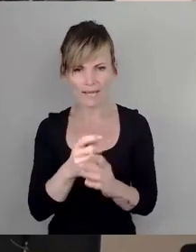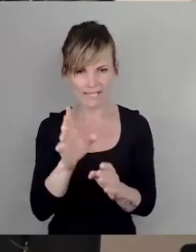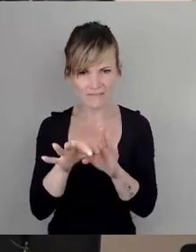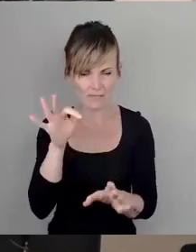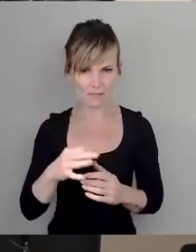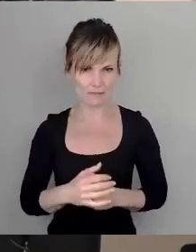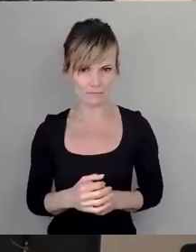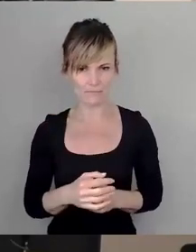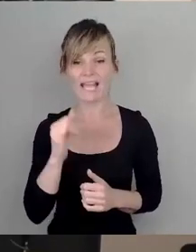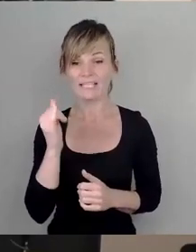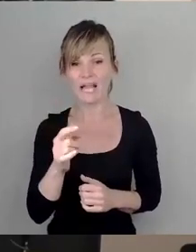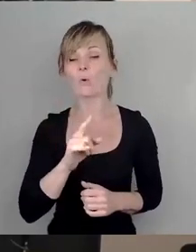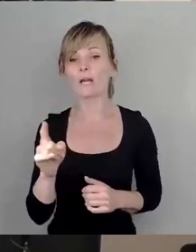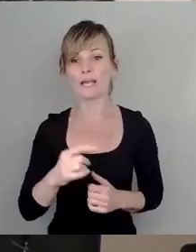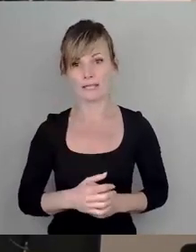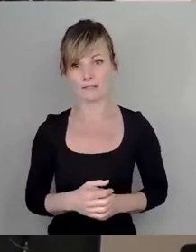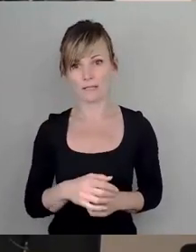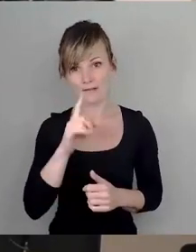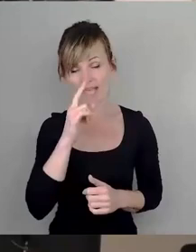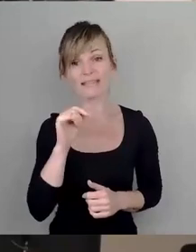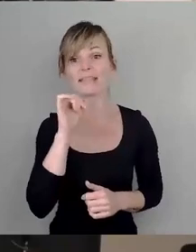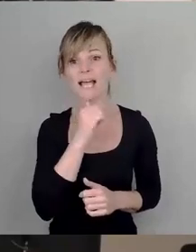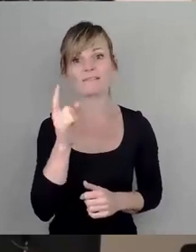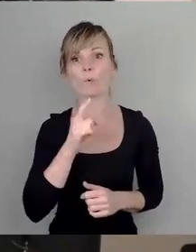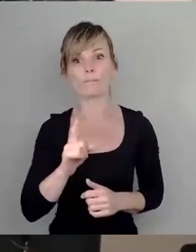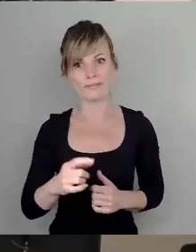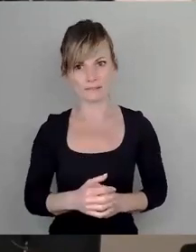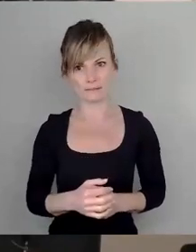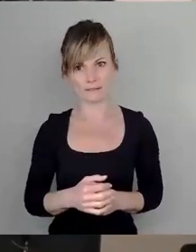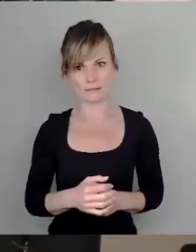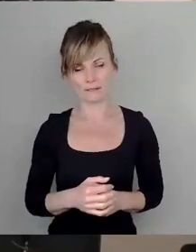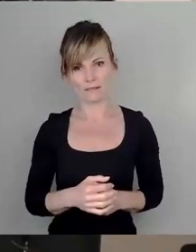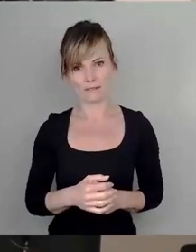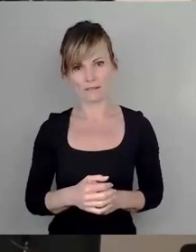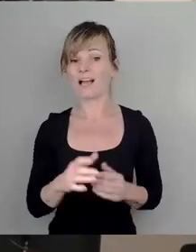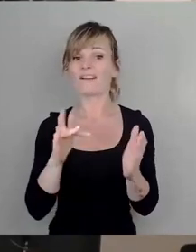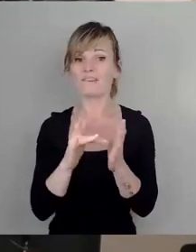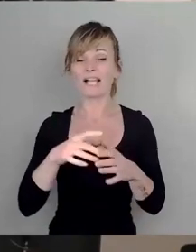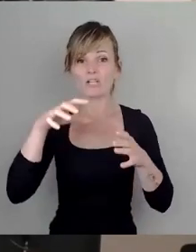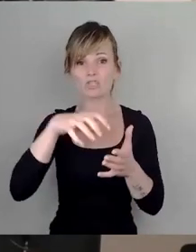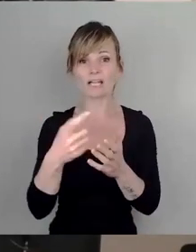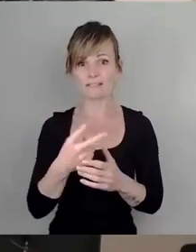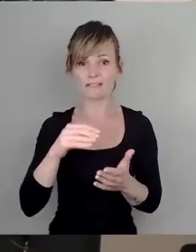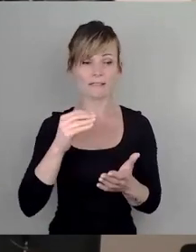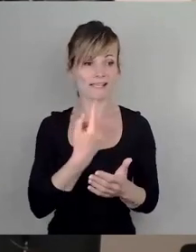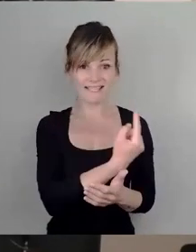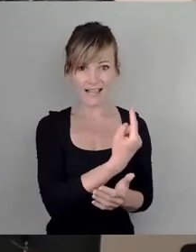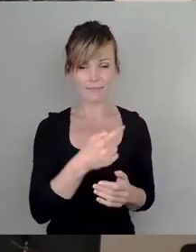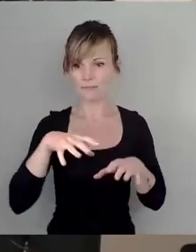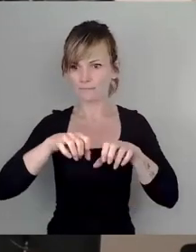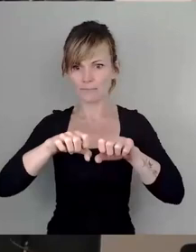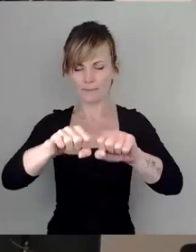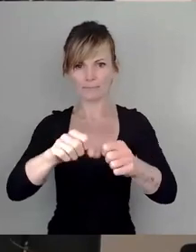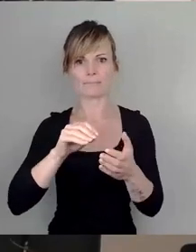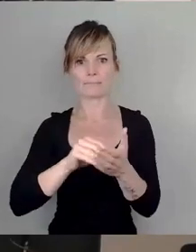Ja oder nein? Wenn nein, warum nicht? Ja, weil die Stadt die ganzen Wohnungen wegmietet, ist klar. Das heißt, der Leidtragend